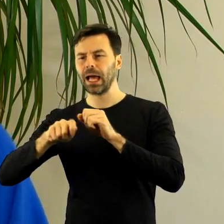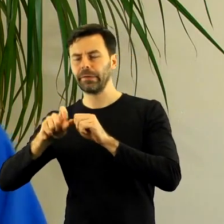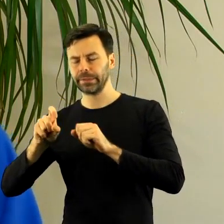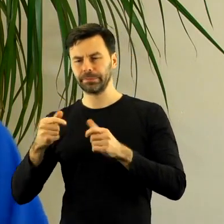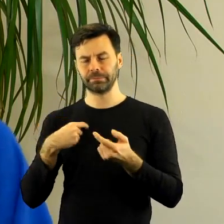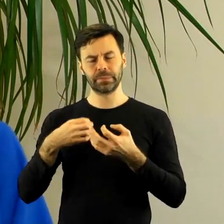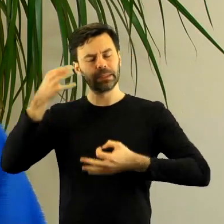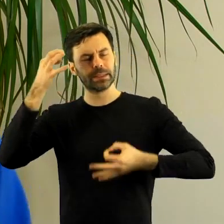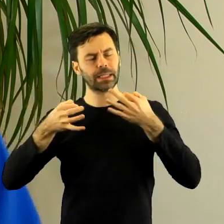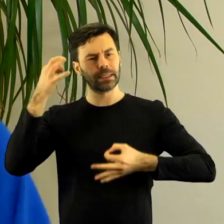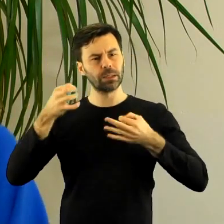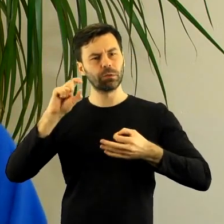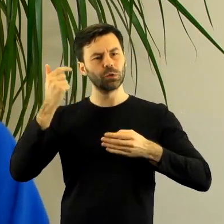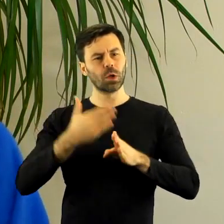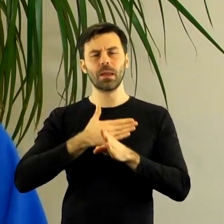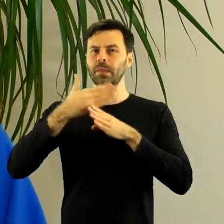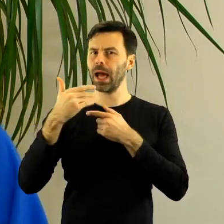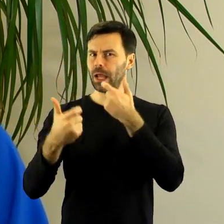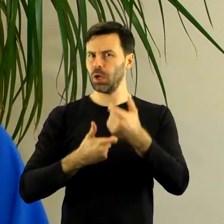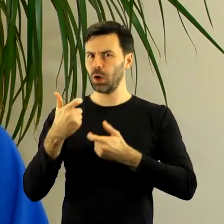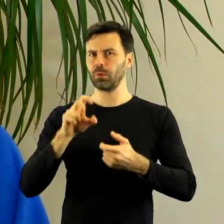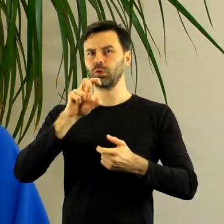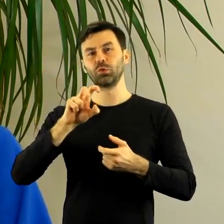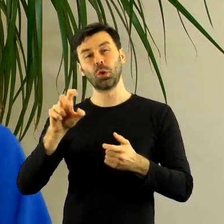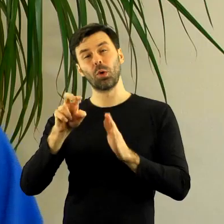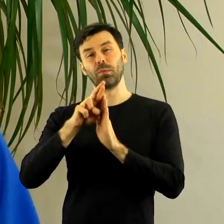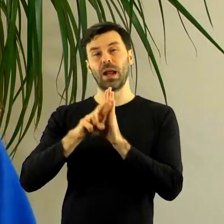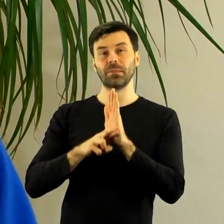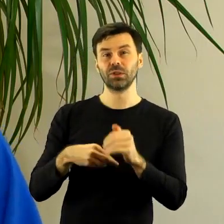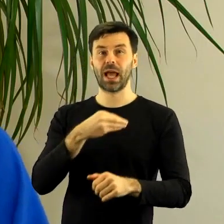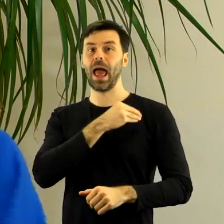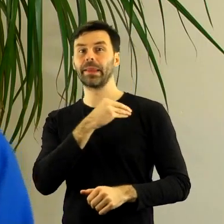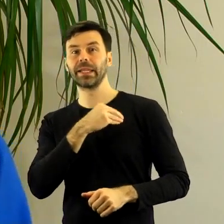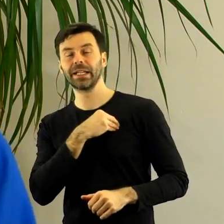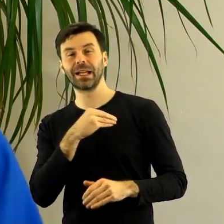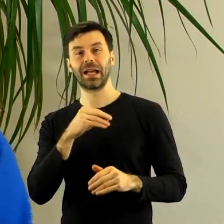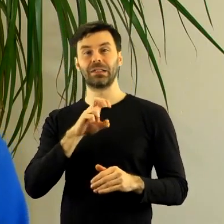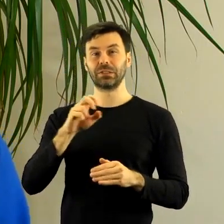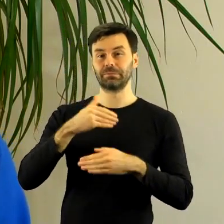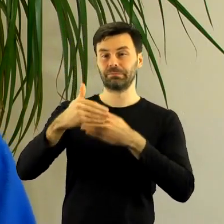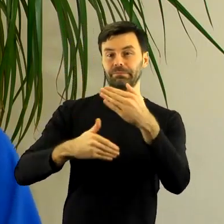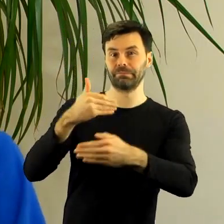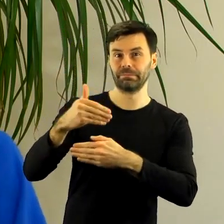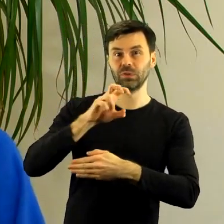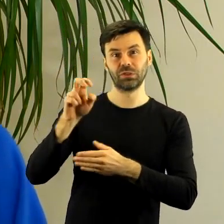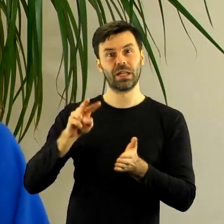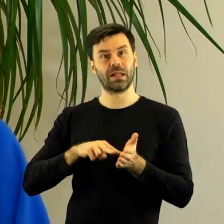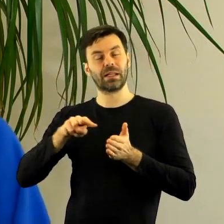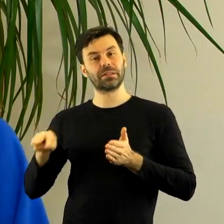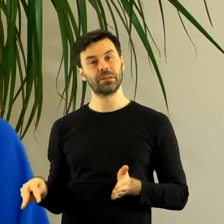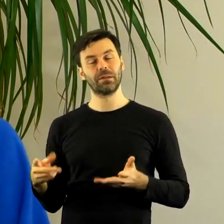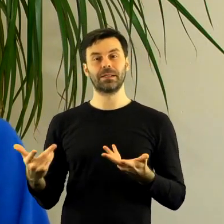skwery, sadzić coś. Jesteśmy świeżo po wyborach, więc to jest też taka sytuacja, którą my musimy